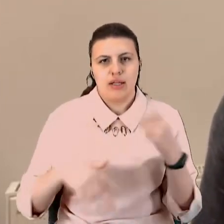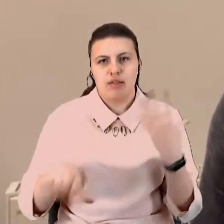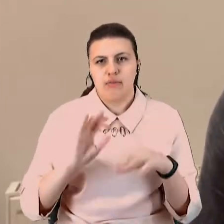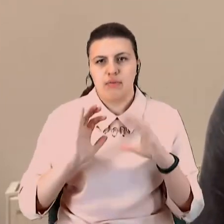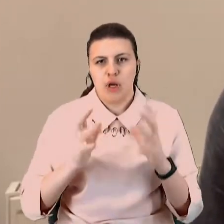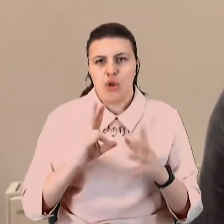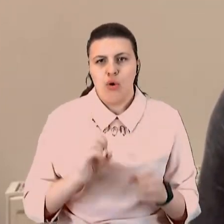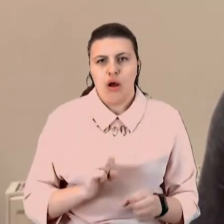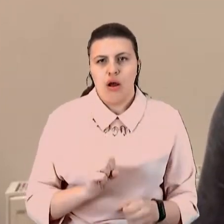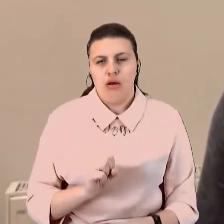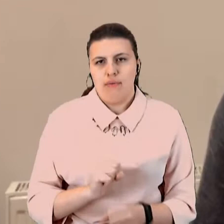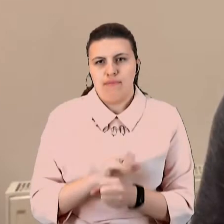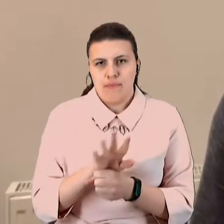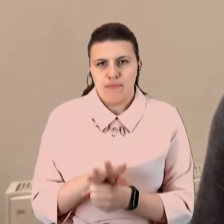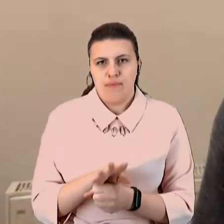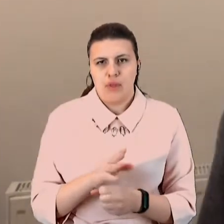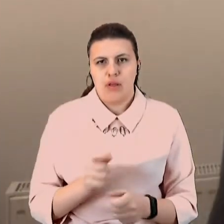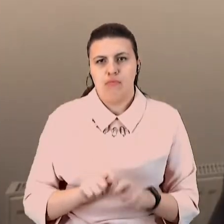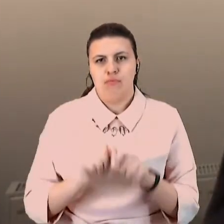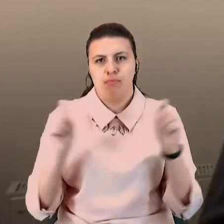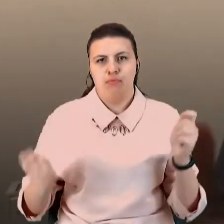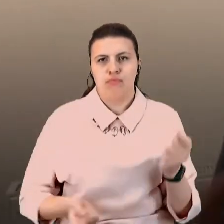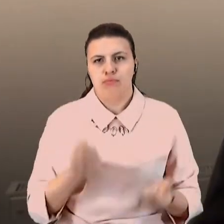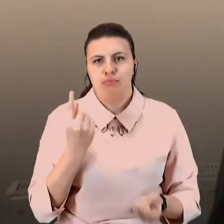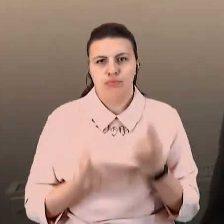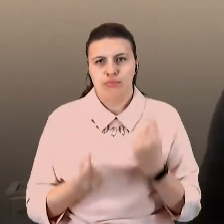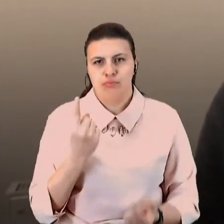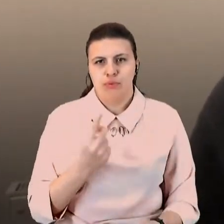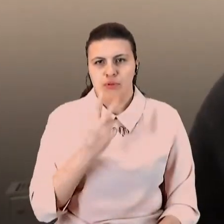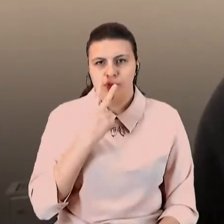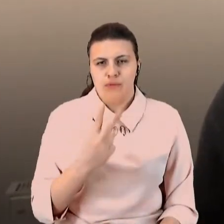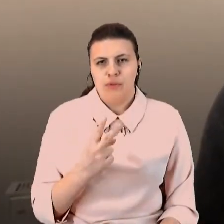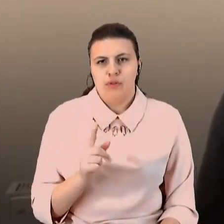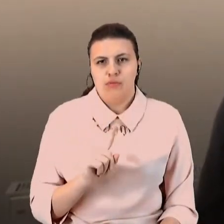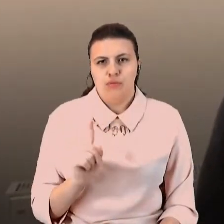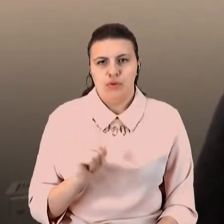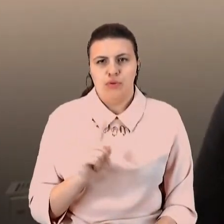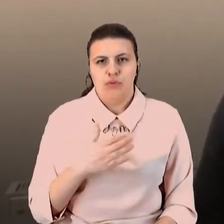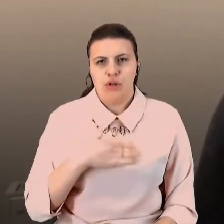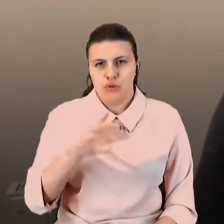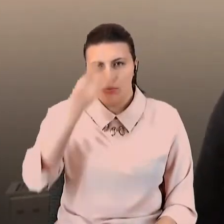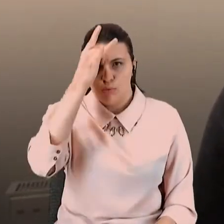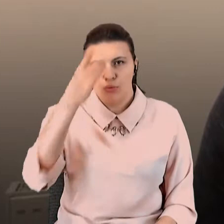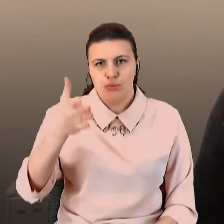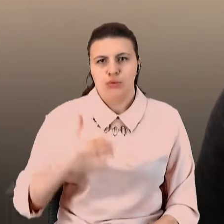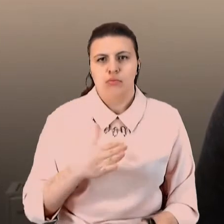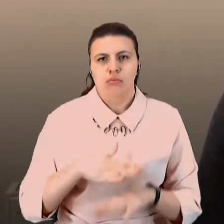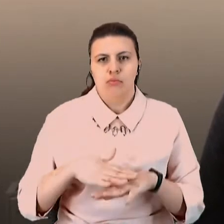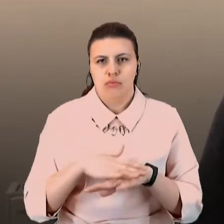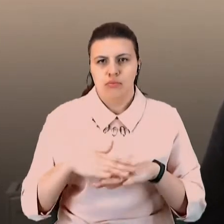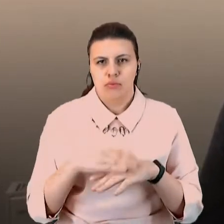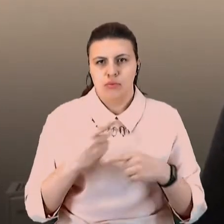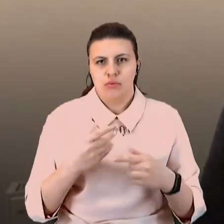вскрыла такі більш очевидні язви, які були хоча б в нашому культурному такому розрезі общества. Санжар